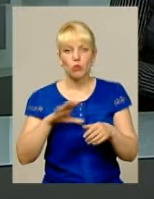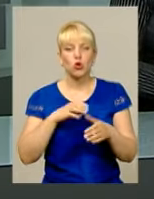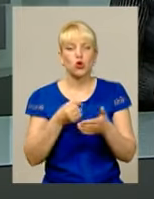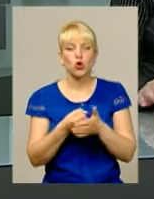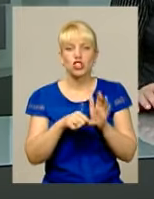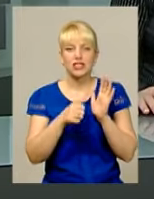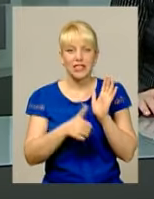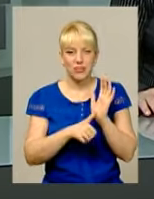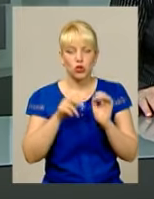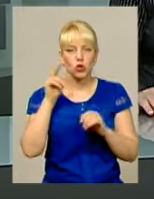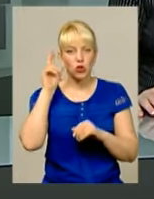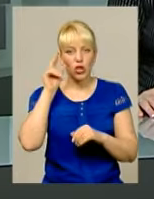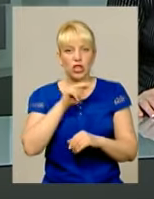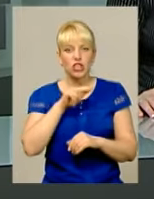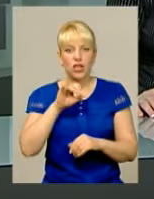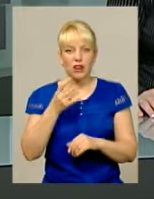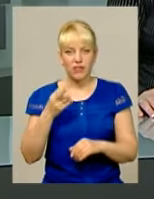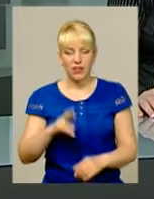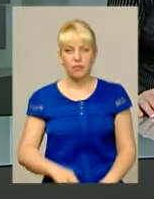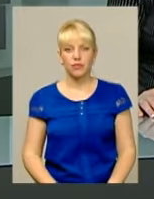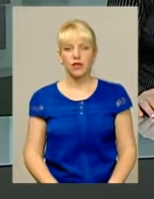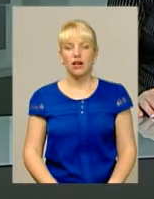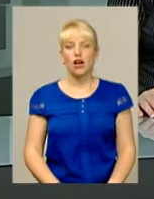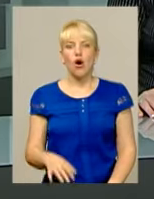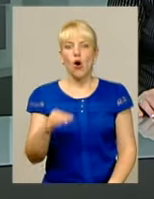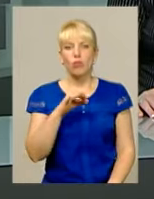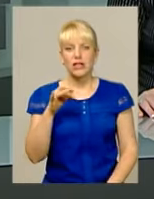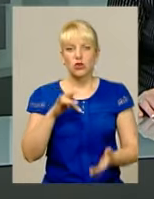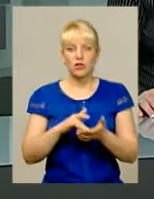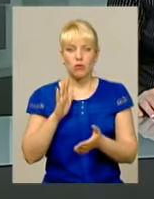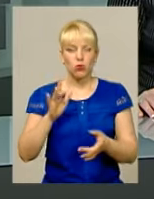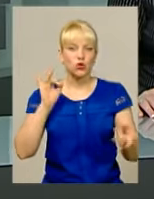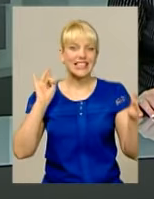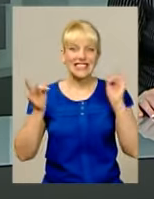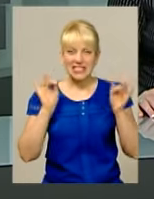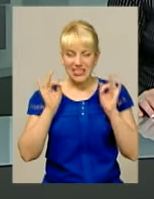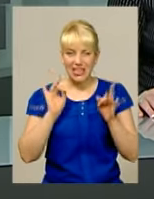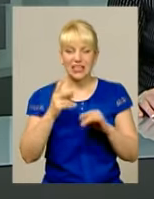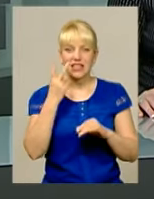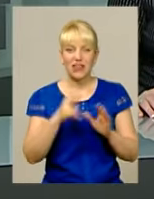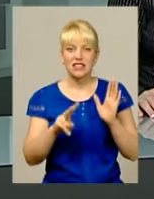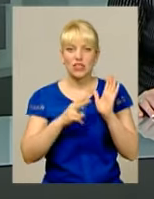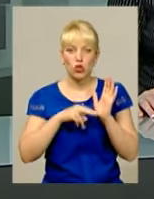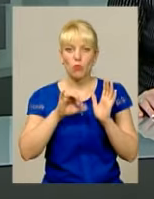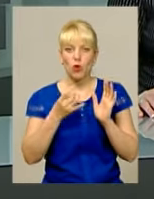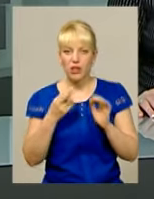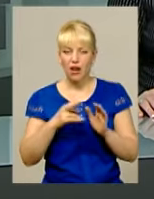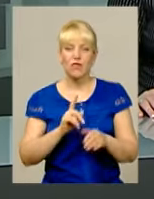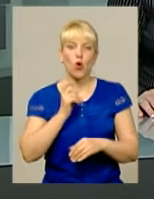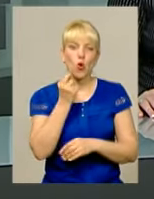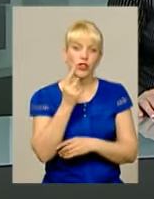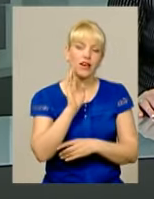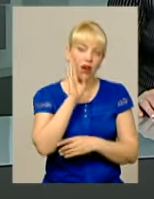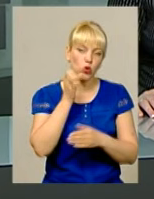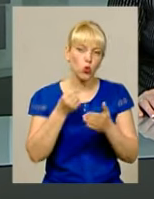І далі в нашому випуску оголошення В обласному центрі звучатимуть сирени 27 травня з 11 ранку